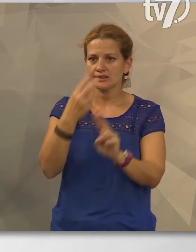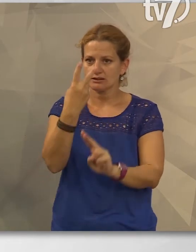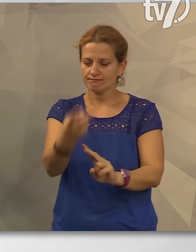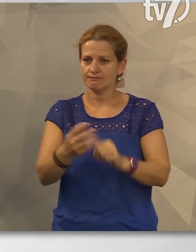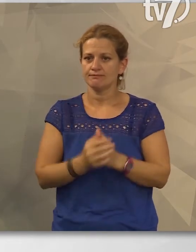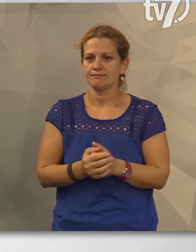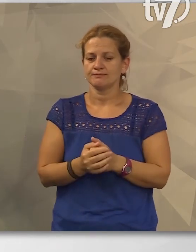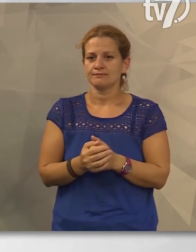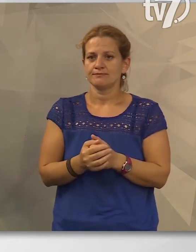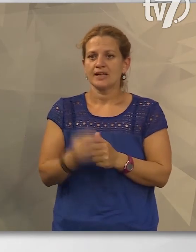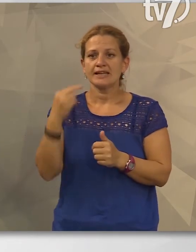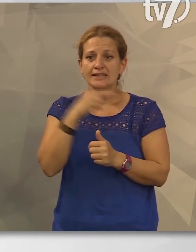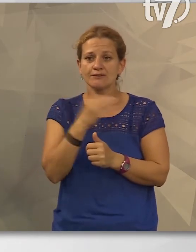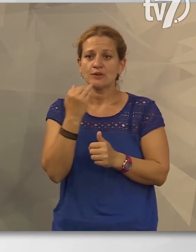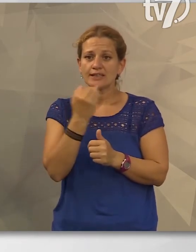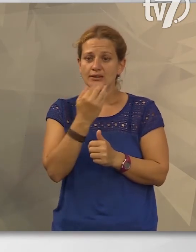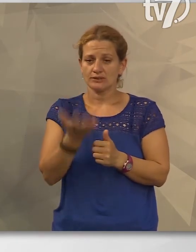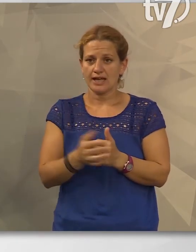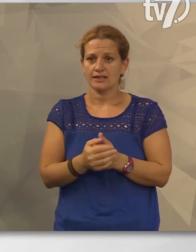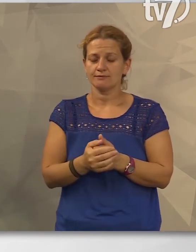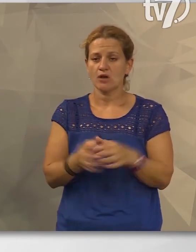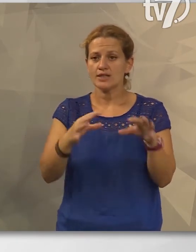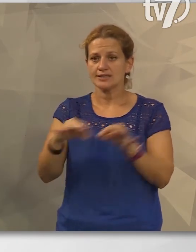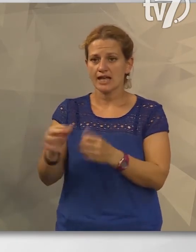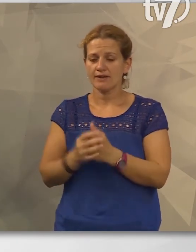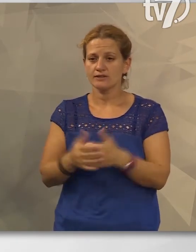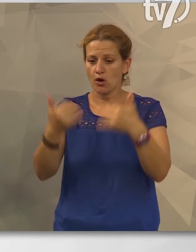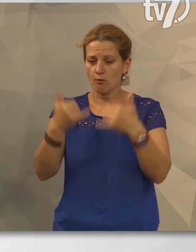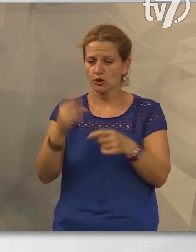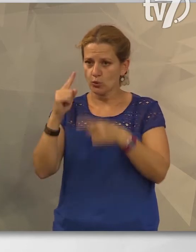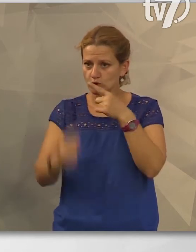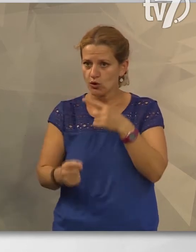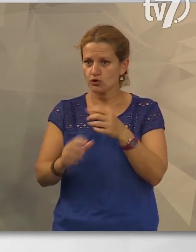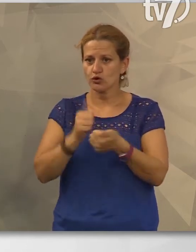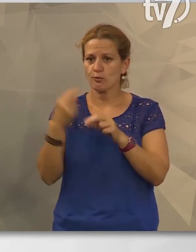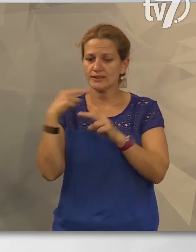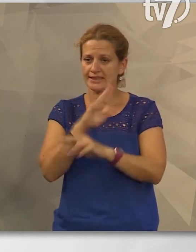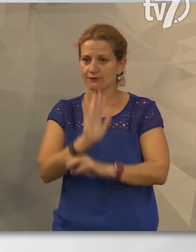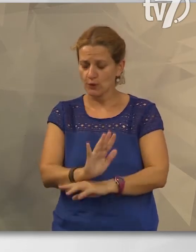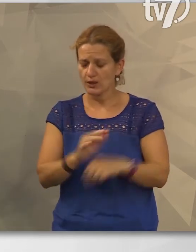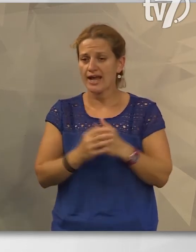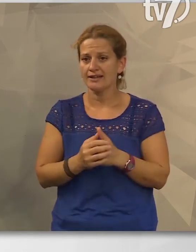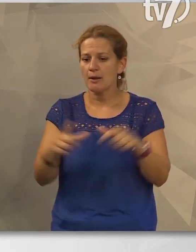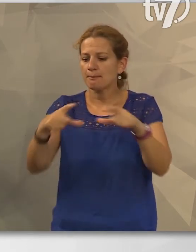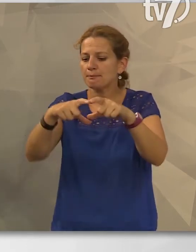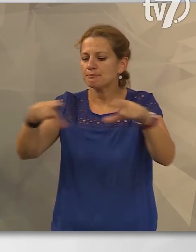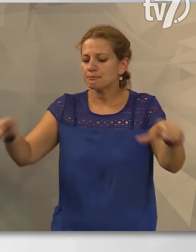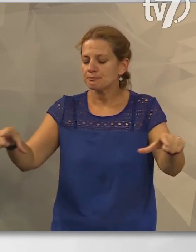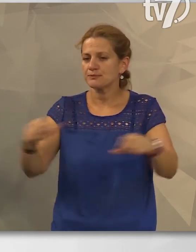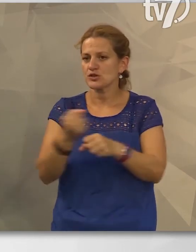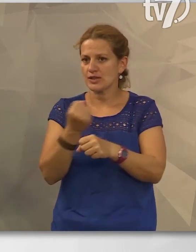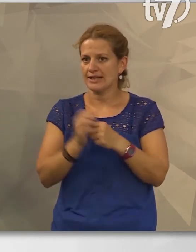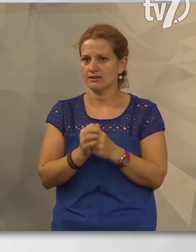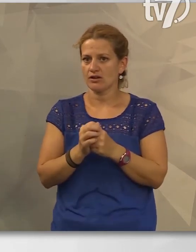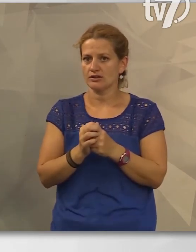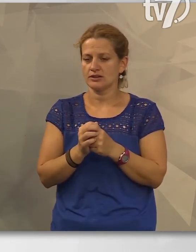megtekinthették a kilátogatók hétfő délután. A szervezők az idei utolsó sporthétfőnek kisebb színpadot állítottak fel a Szent